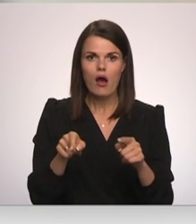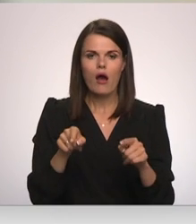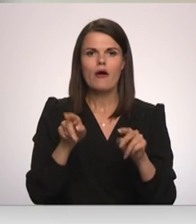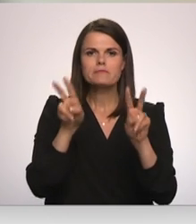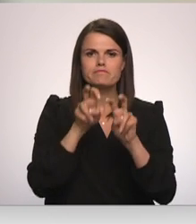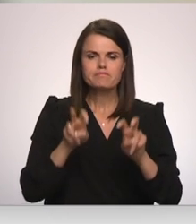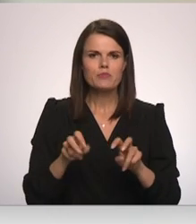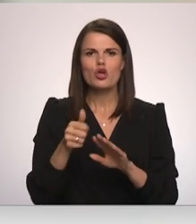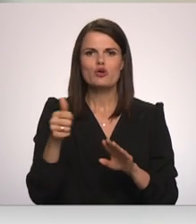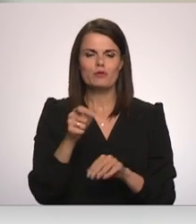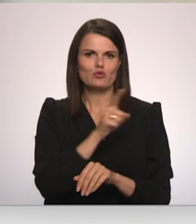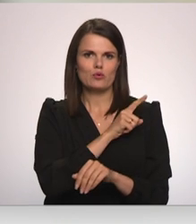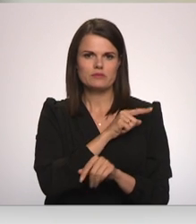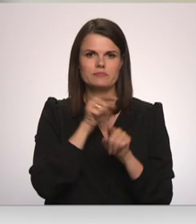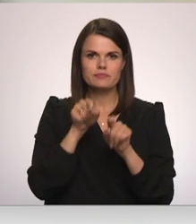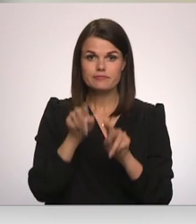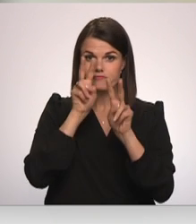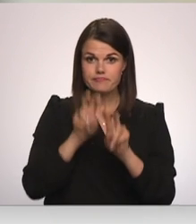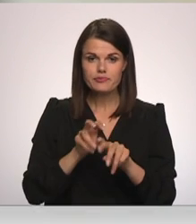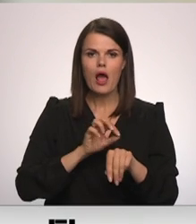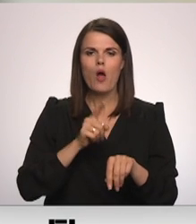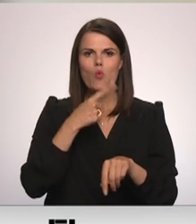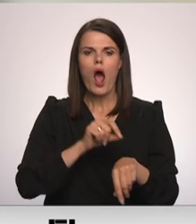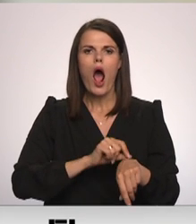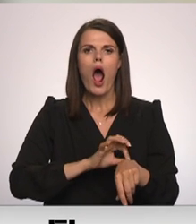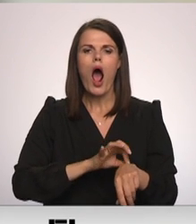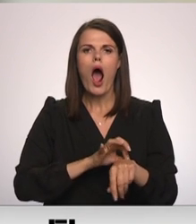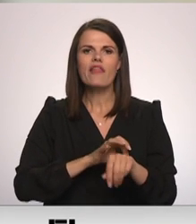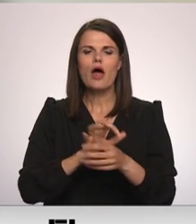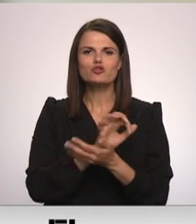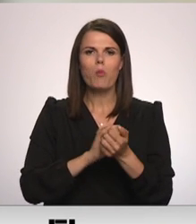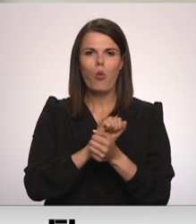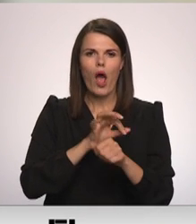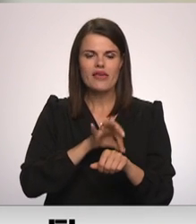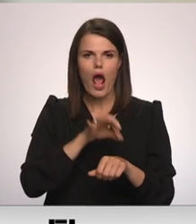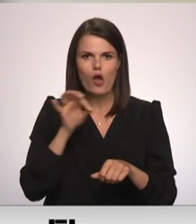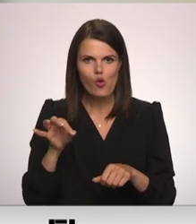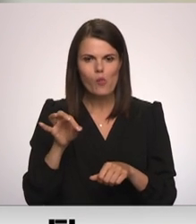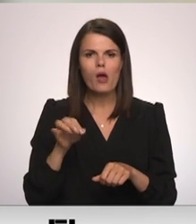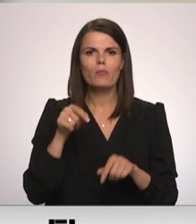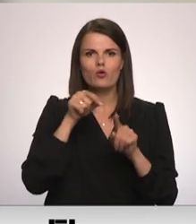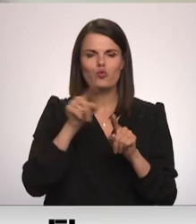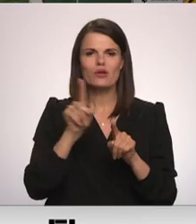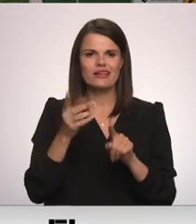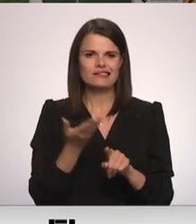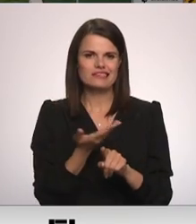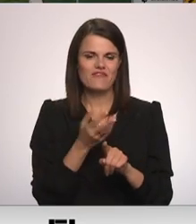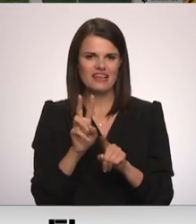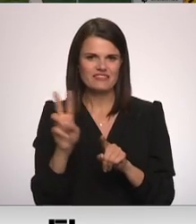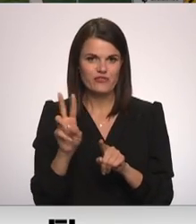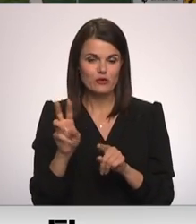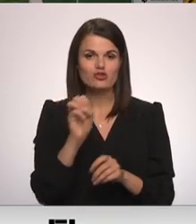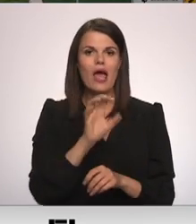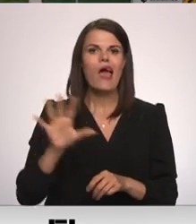piesardzību, jo paraugs ir no ādas bojājumiem, kas satura dzīvo vīrusu. Eiropas